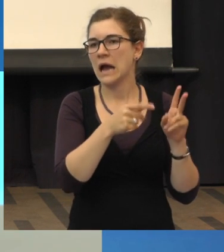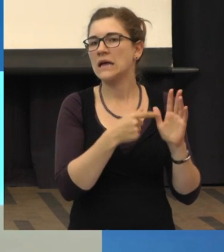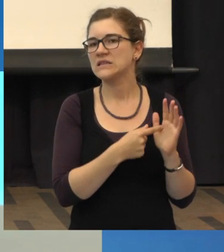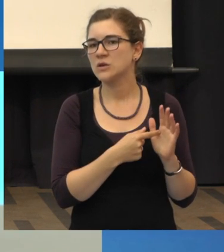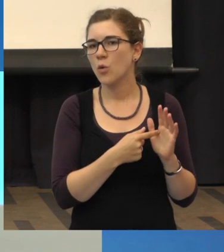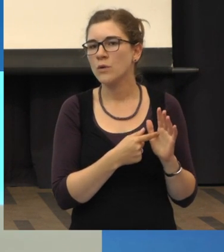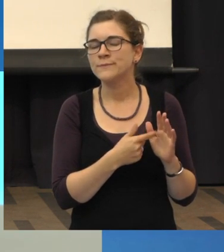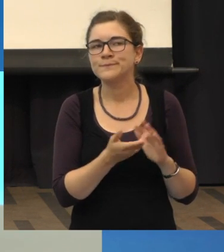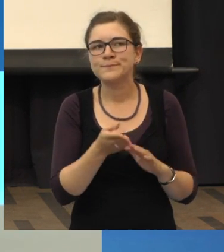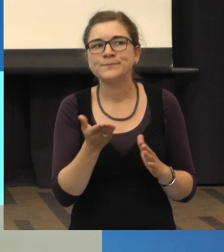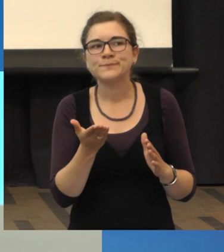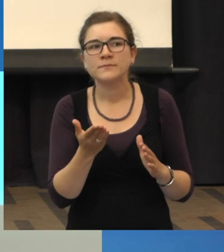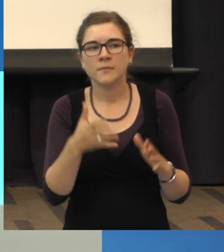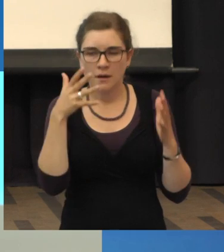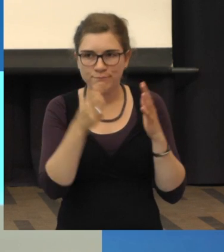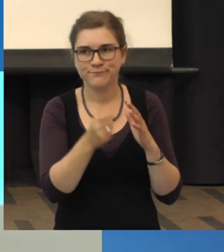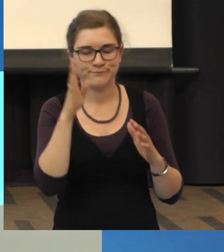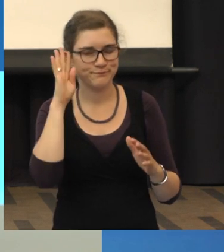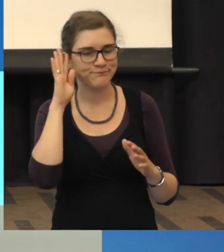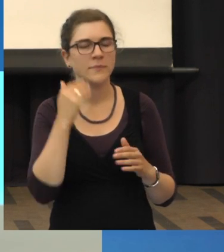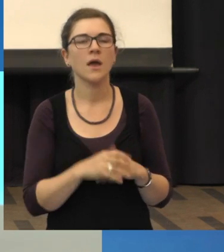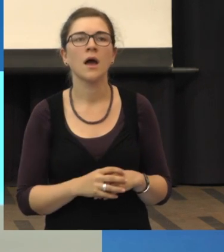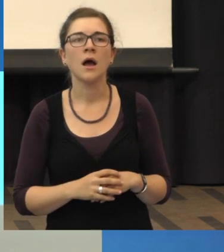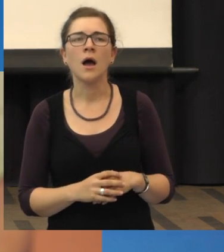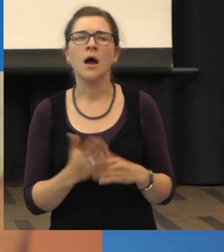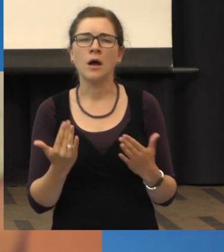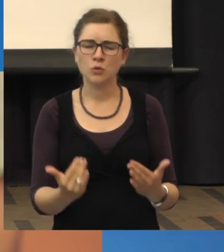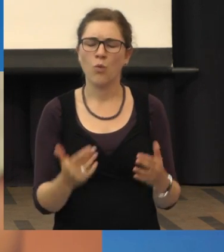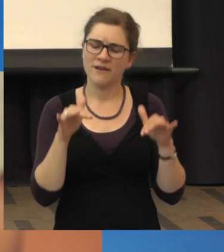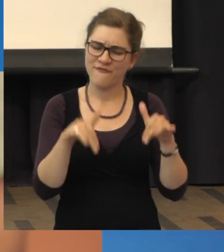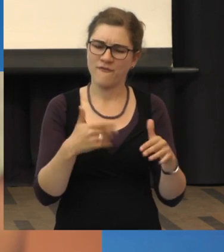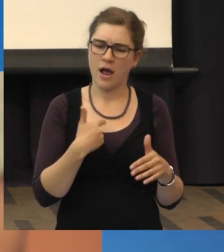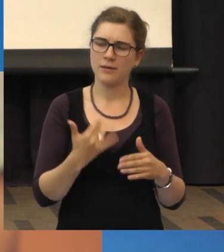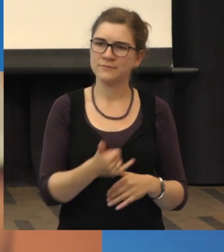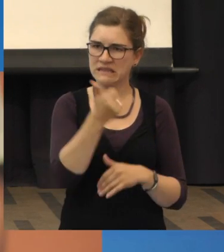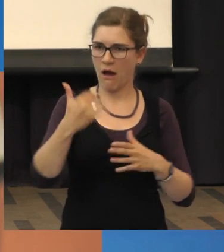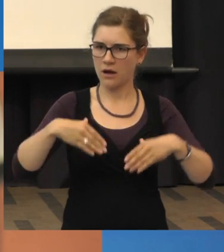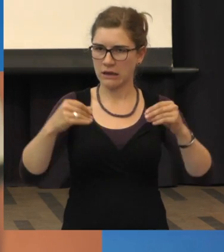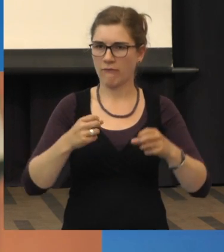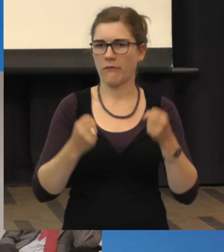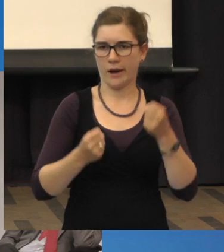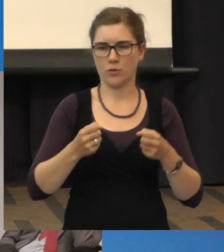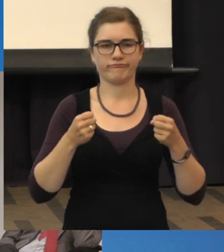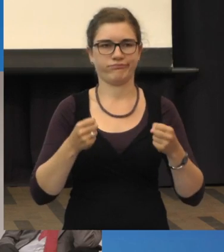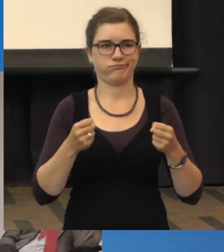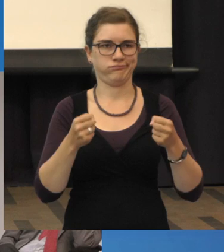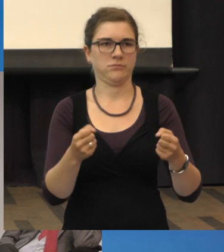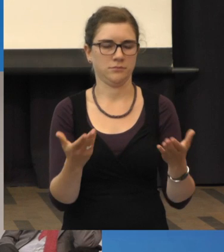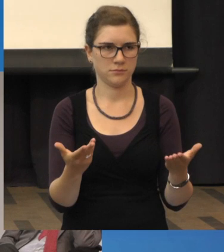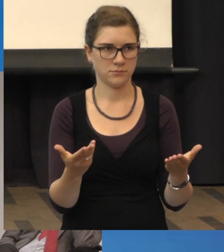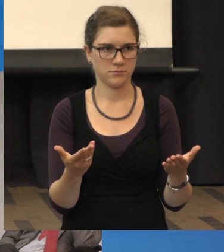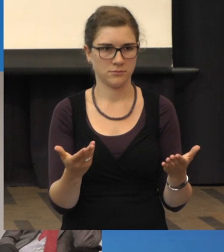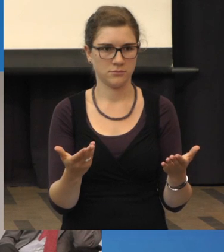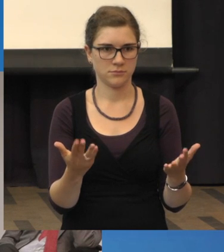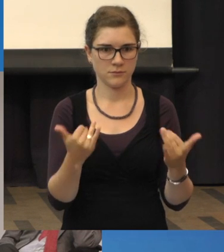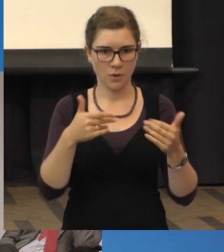erfahren und in folgenden Fall. Anfang des Jahres bin ich mit dem Auto unterwegs gewesen und die